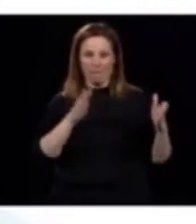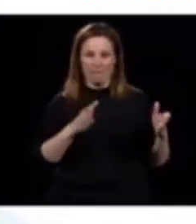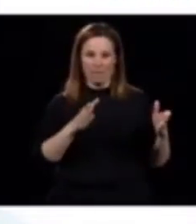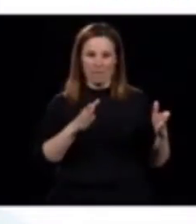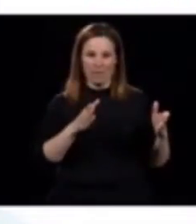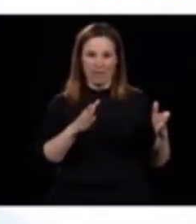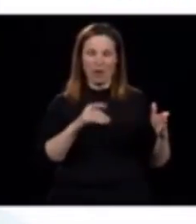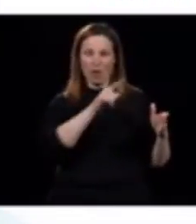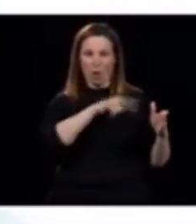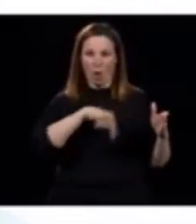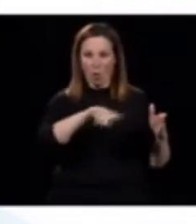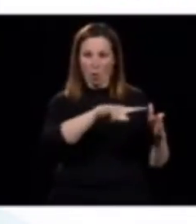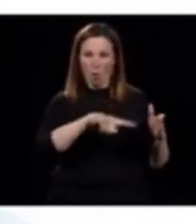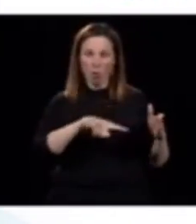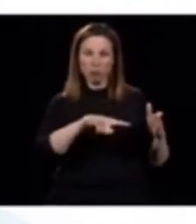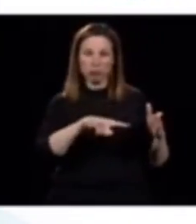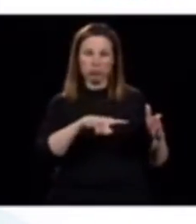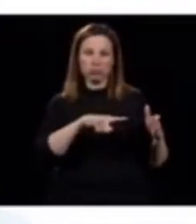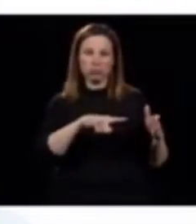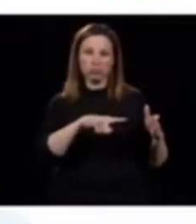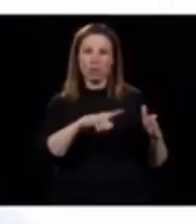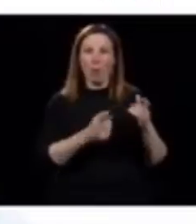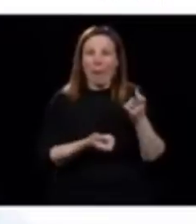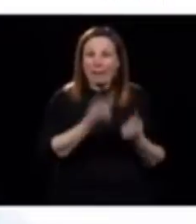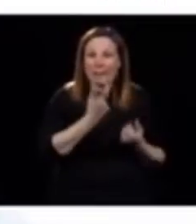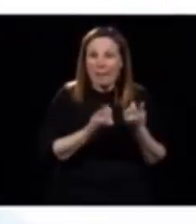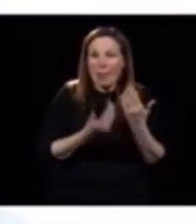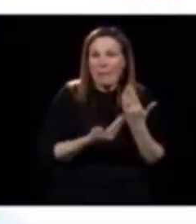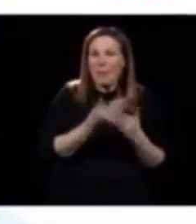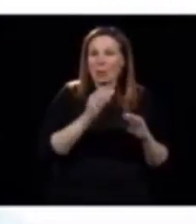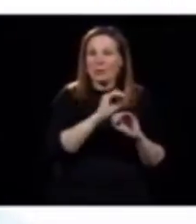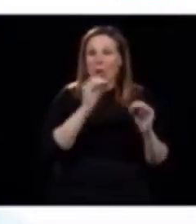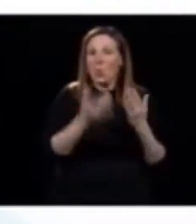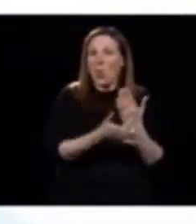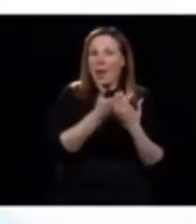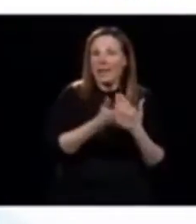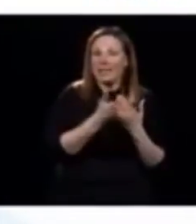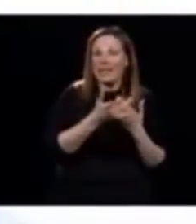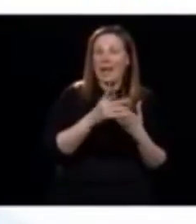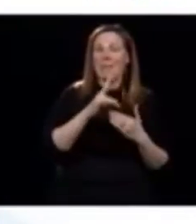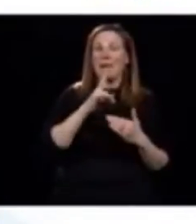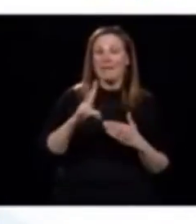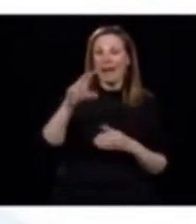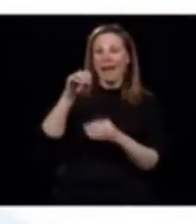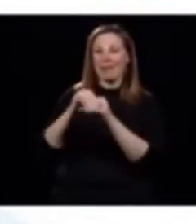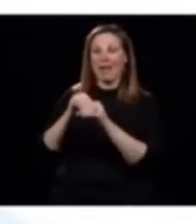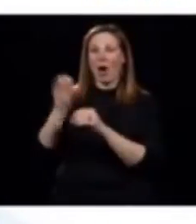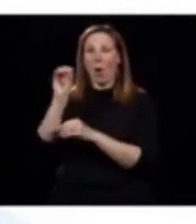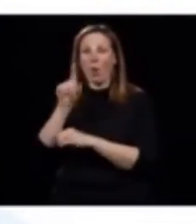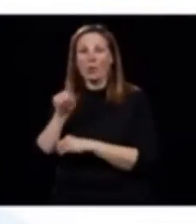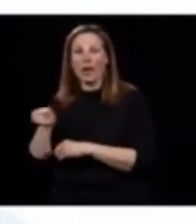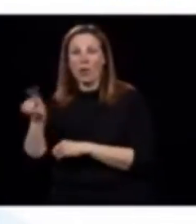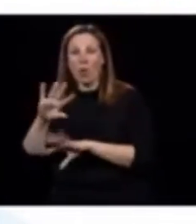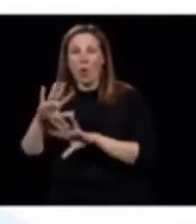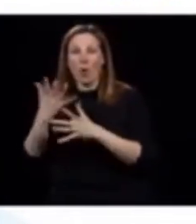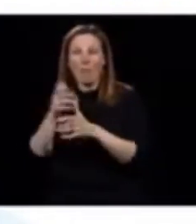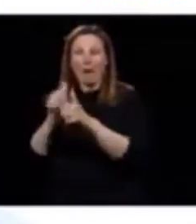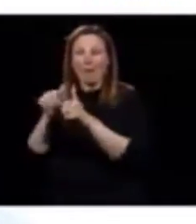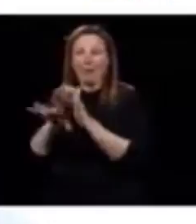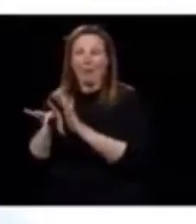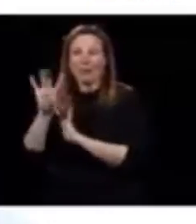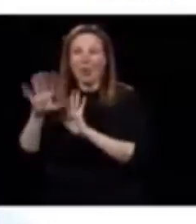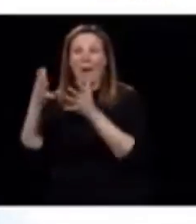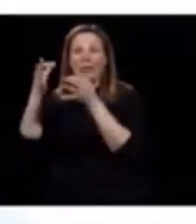ans. C'est des gens qui ont probablement peu de symptômes, etc. Puis je ne sais pas quelle est la stratégie de tests qu'a employé l'Ontario.